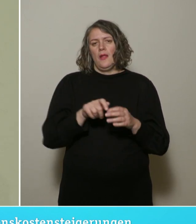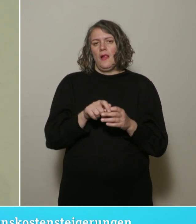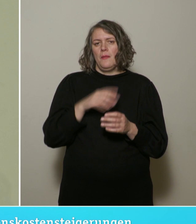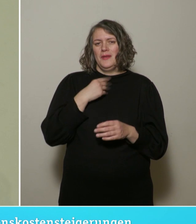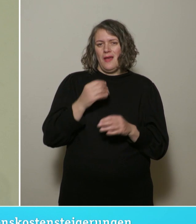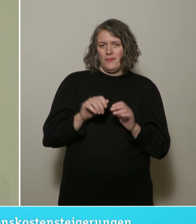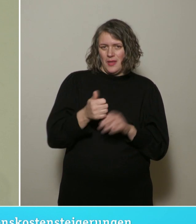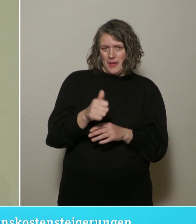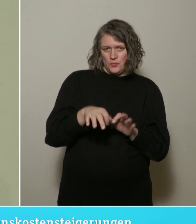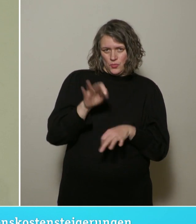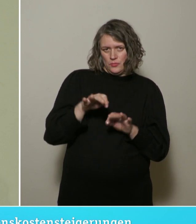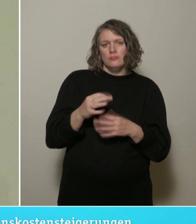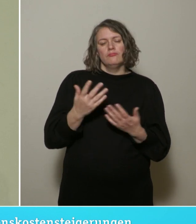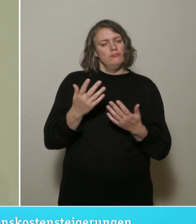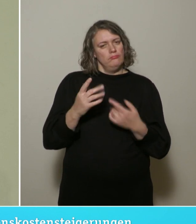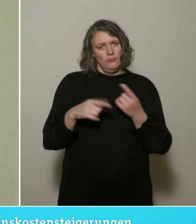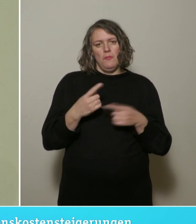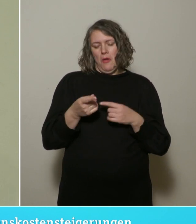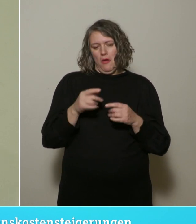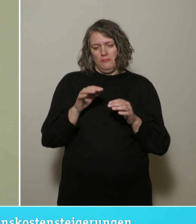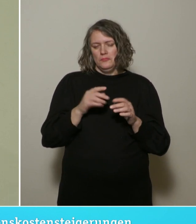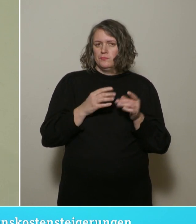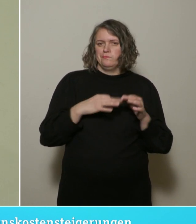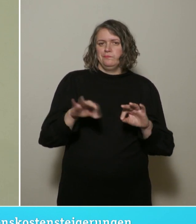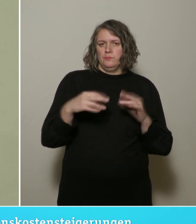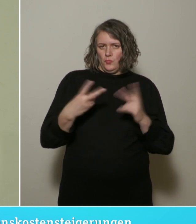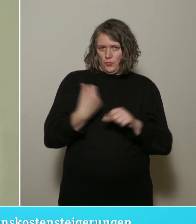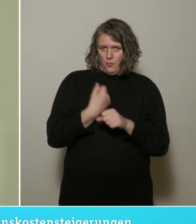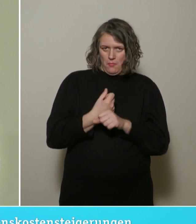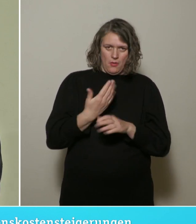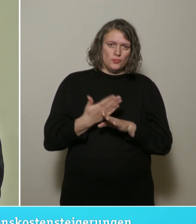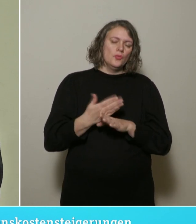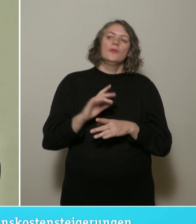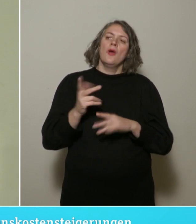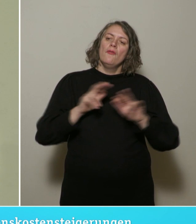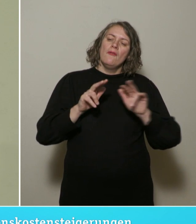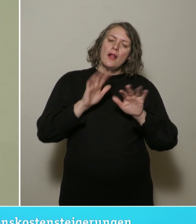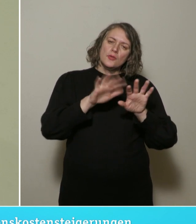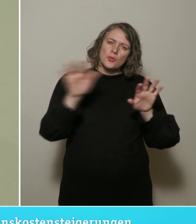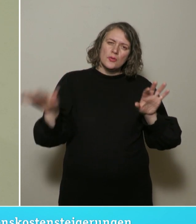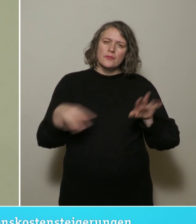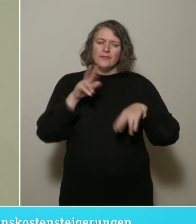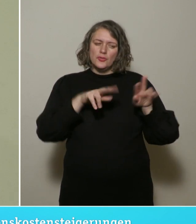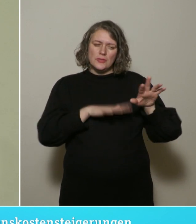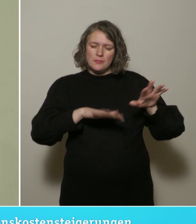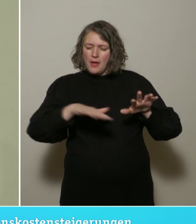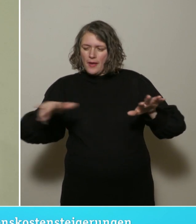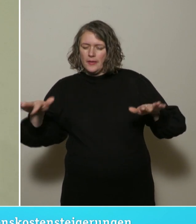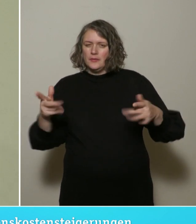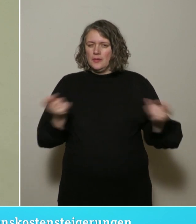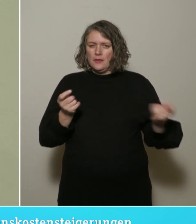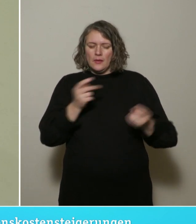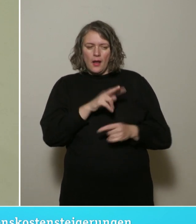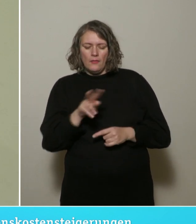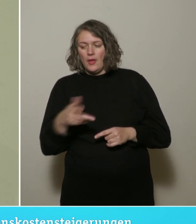nachhaltig nach und es dient auch innerhalb der Verwaltung einer fairen Berücksichtigung der verschiedenen Bereiche untereinander, dass